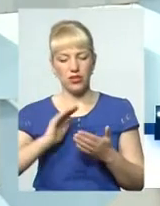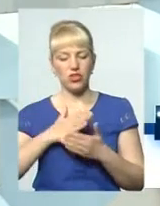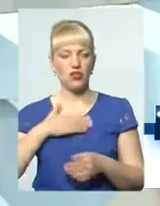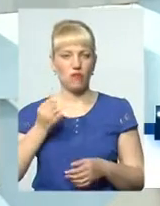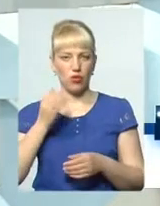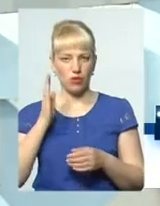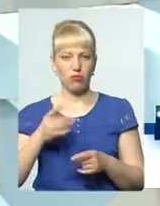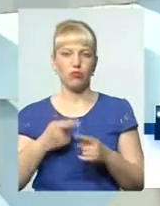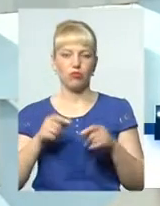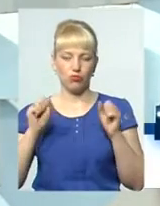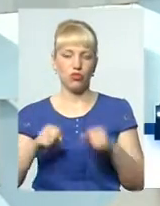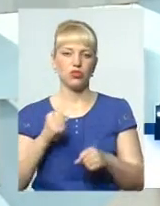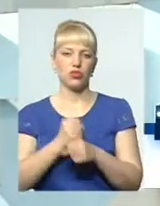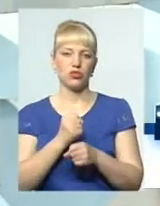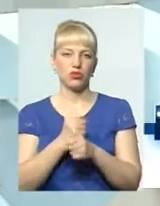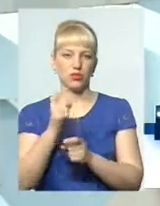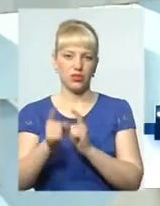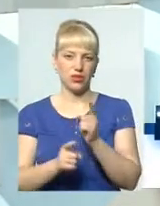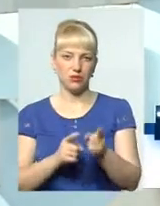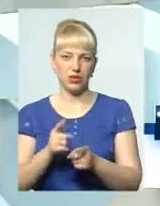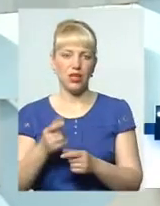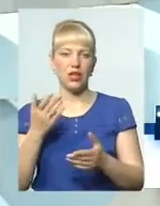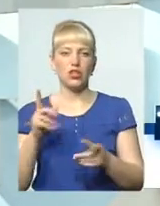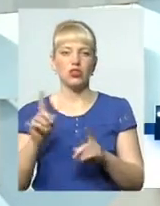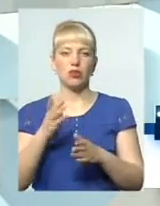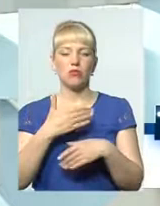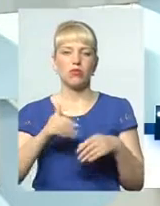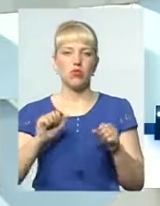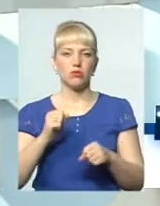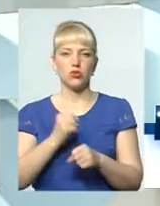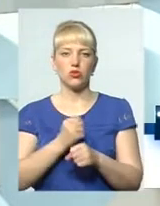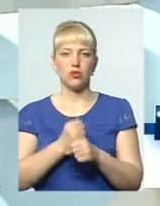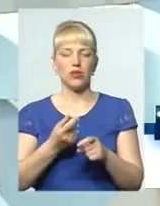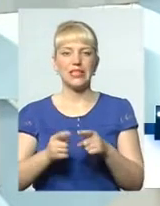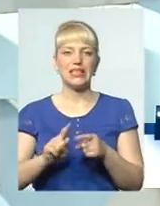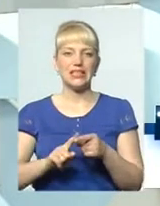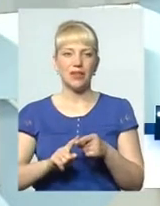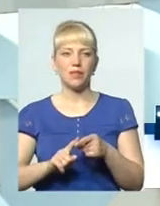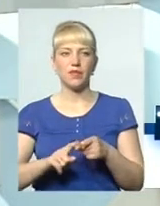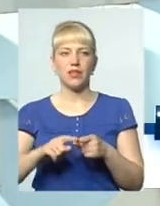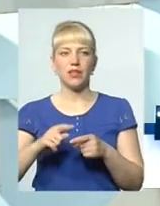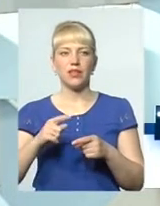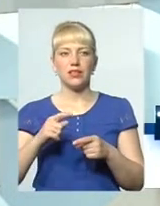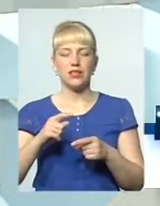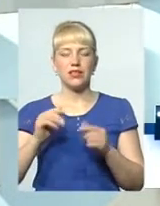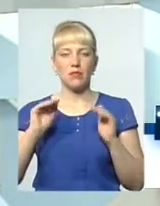зробити змін. Те, що ми можемо зробити, ми можемо зменшувати відсоток.